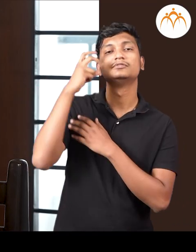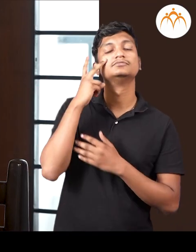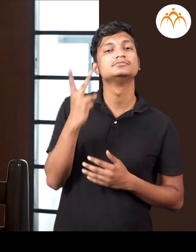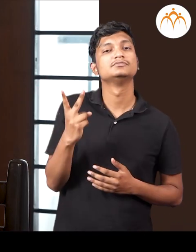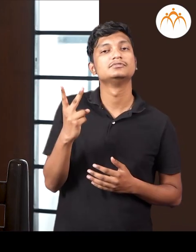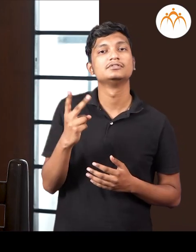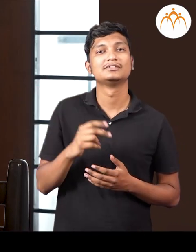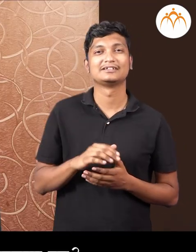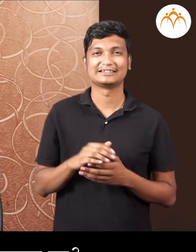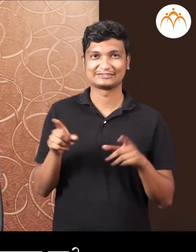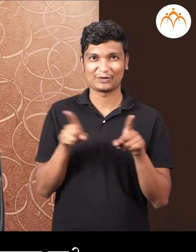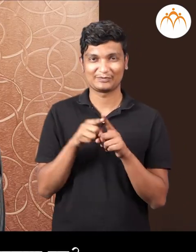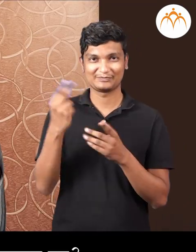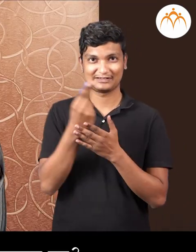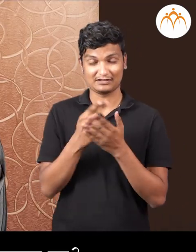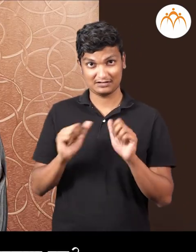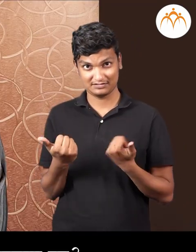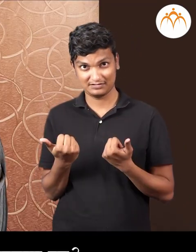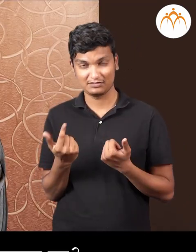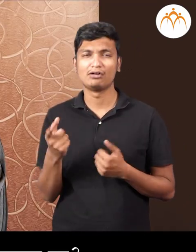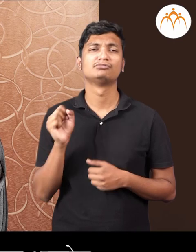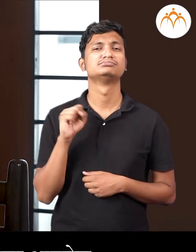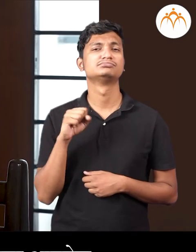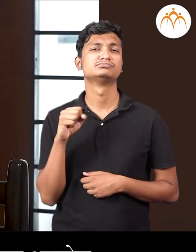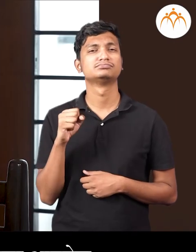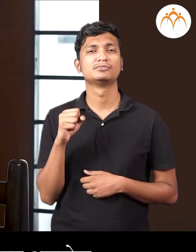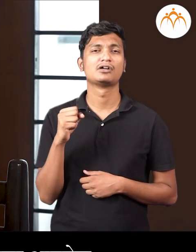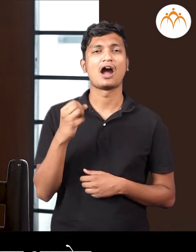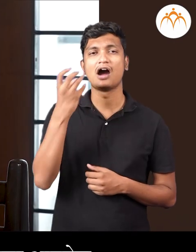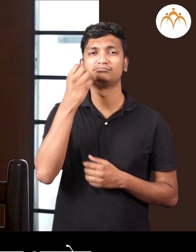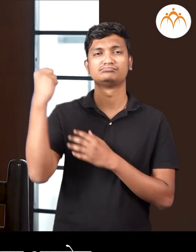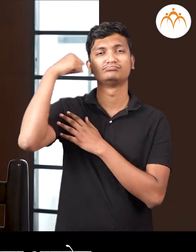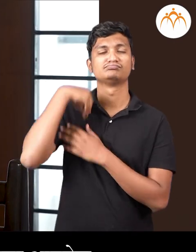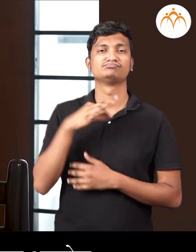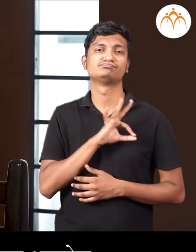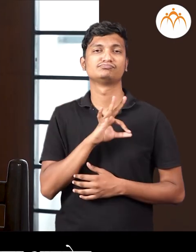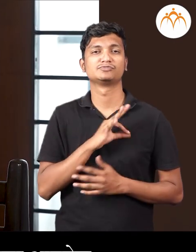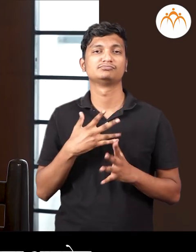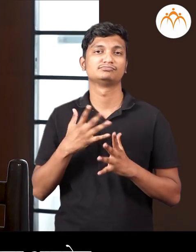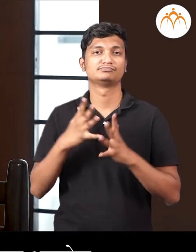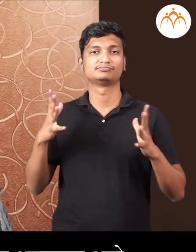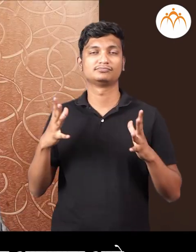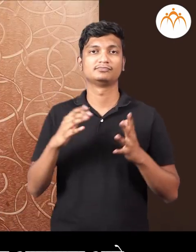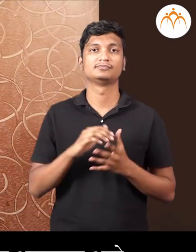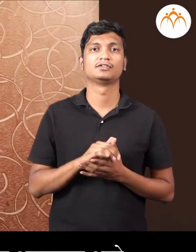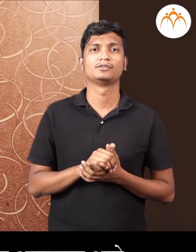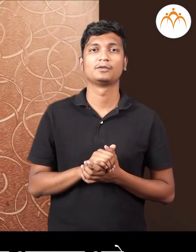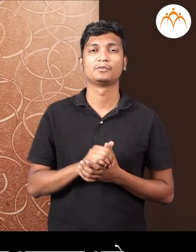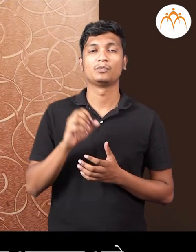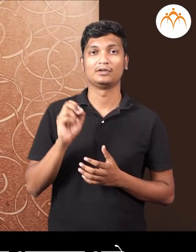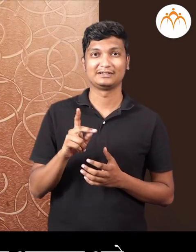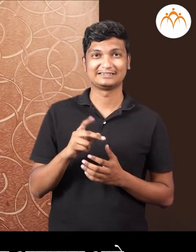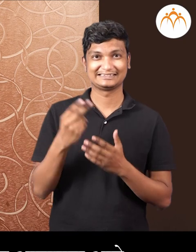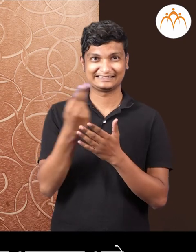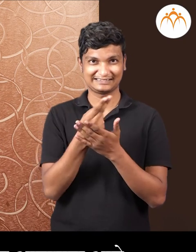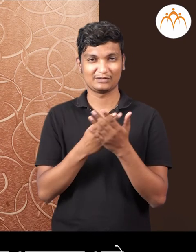बगत होते, हाँ, मागा पन ट्यातला जेखाद काड़ूया का, हो, चालेल की, माला भीम काड़ला ओडेल, पन ट्या अधी